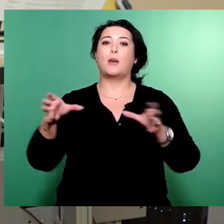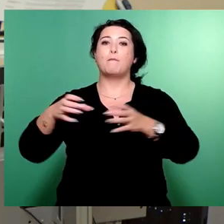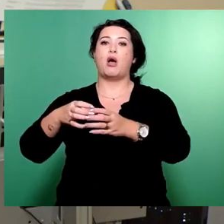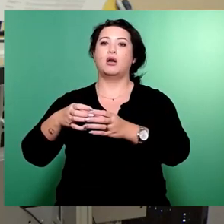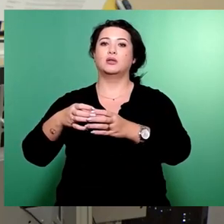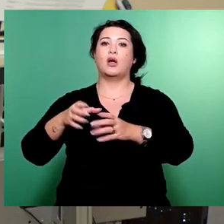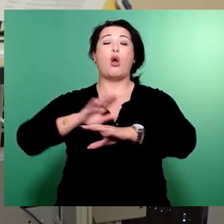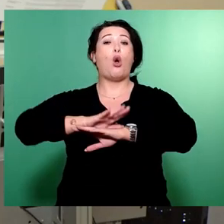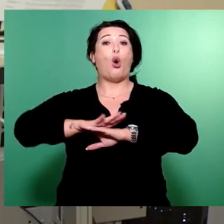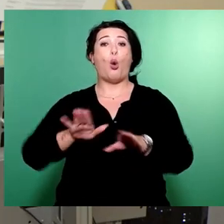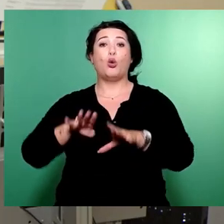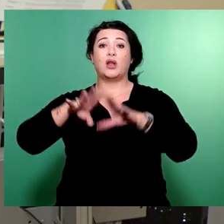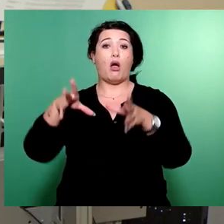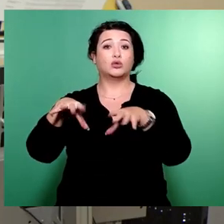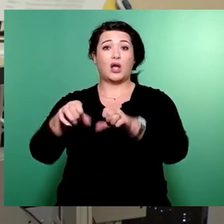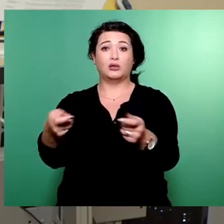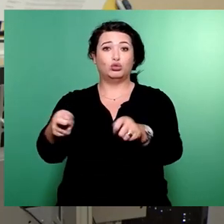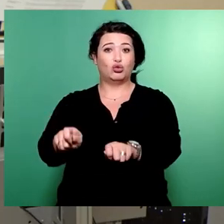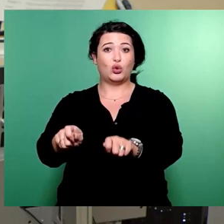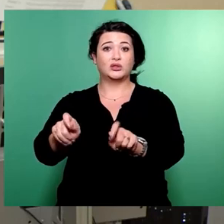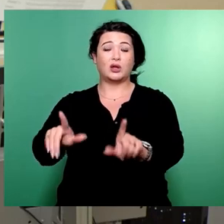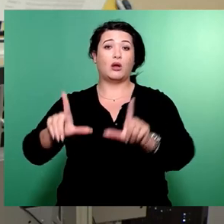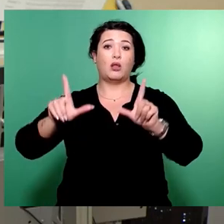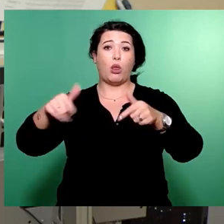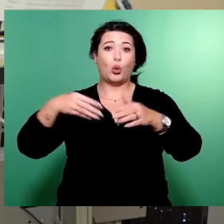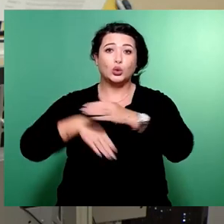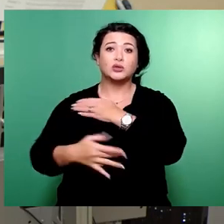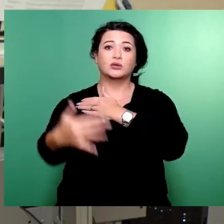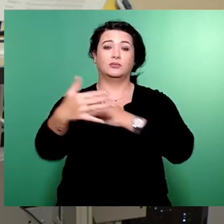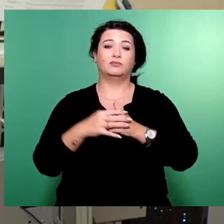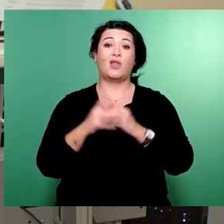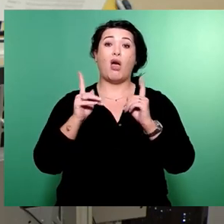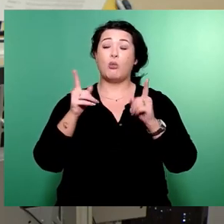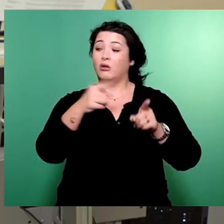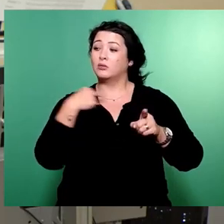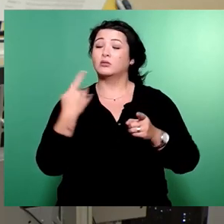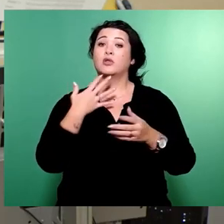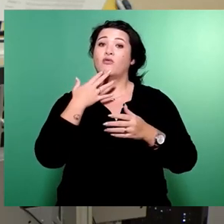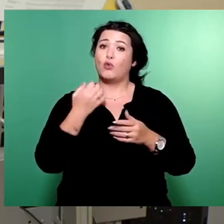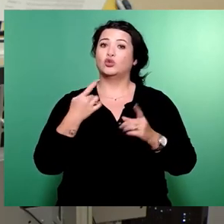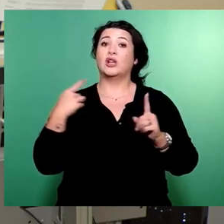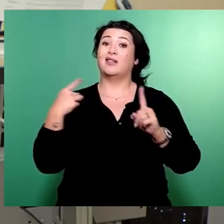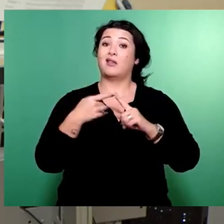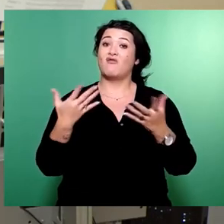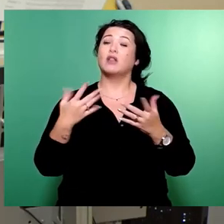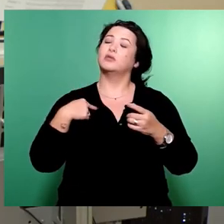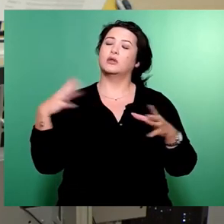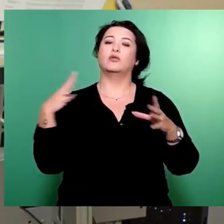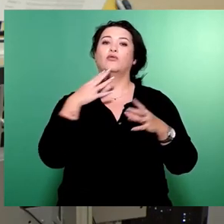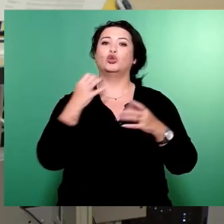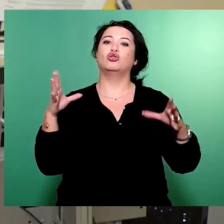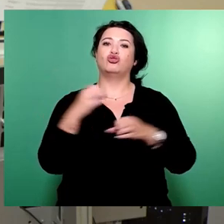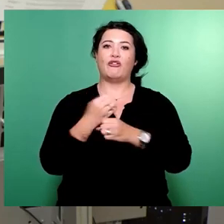in das neue Jahr gehen. Aber wir haben uns vorgenommen, das zu schaffen. Wir haben in den vergangenen Wochen